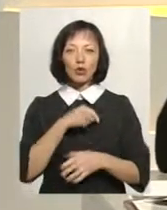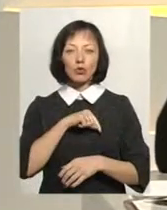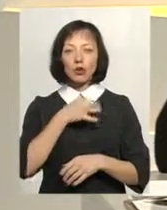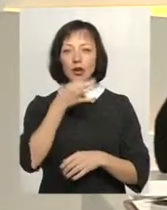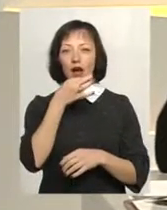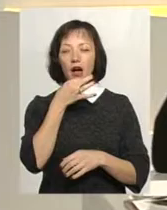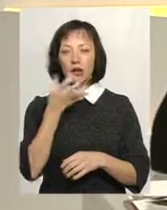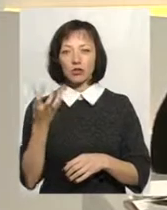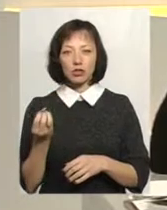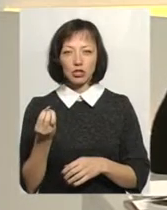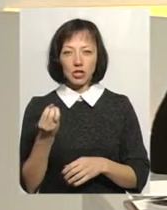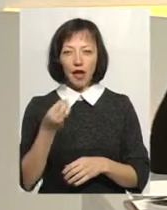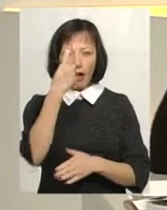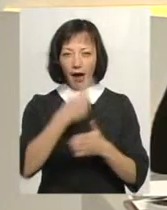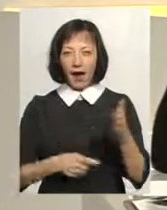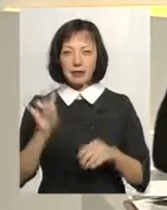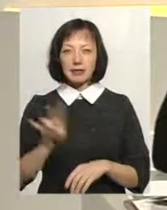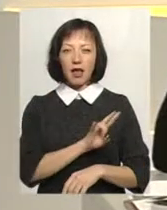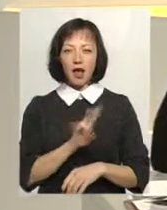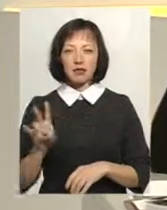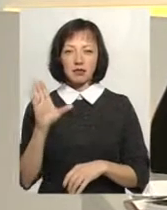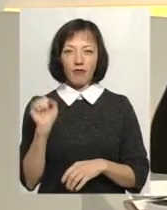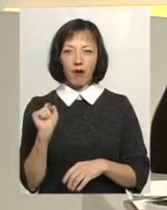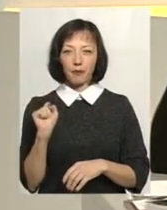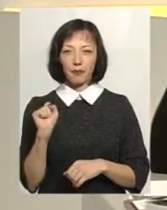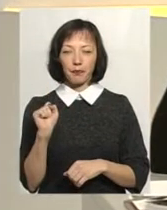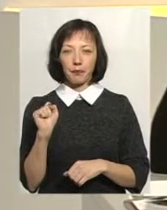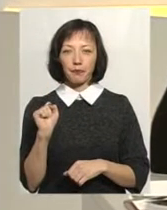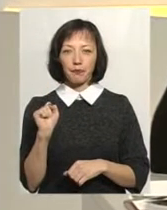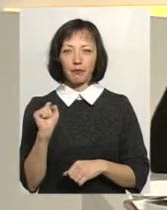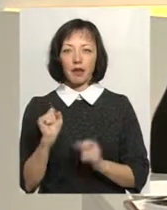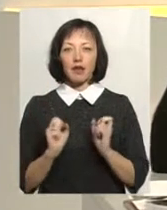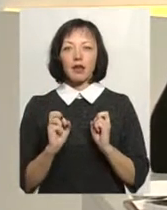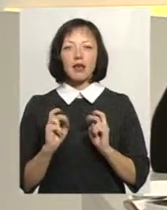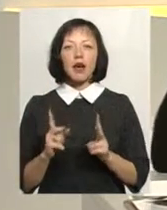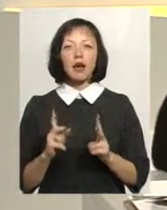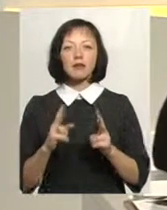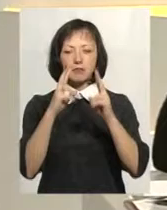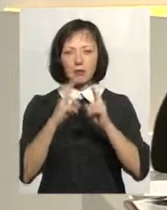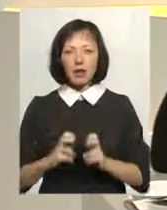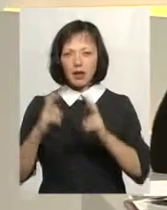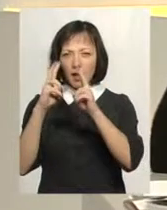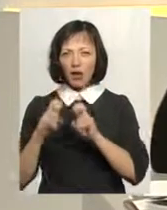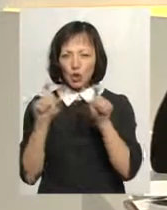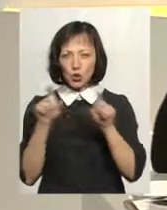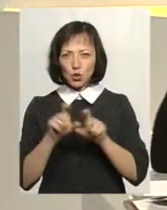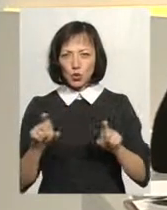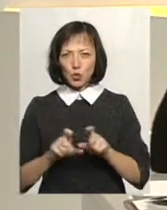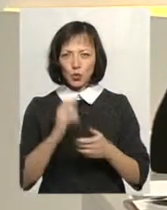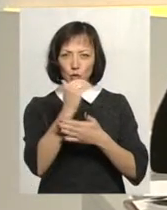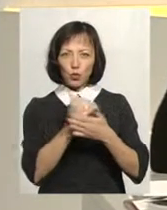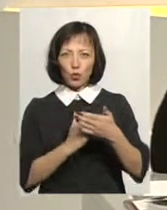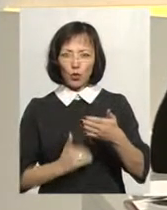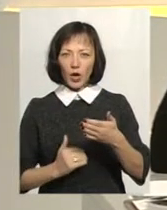раннього ще християнства, як переглянули структуру навіть і сутність